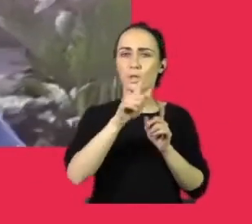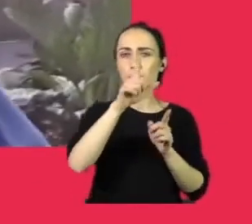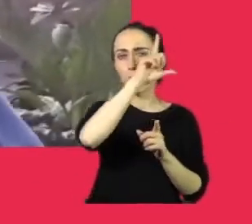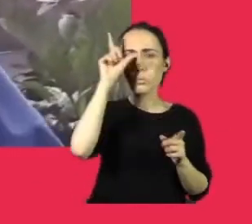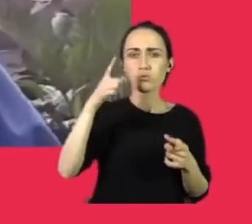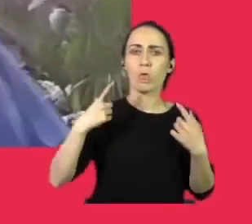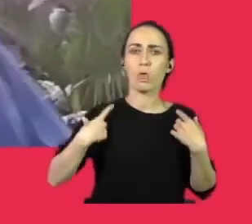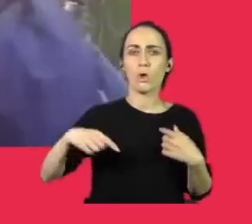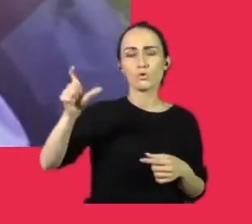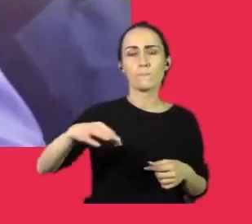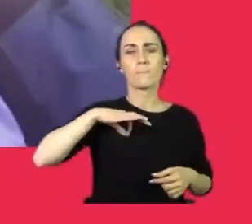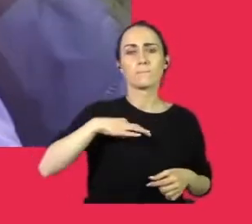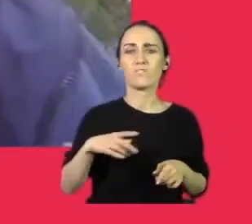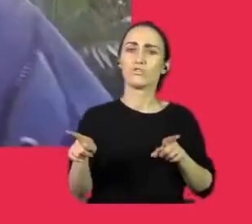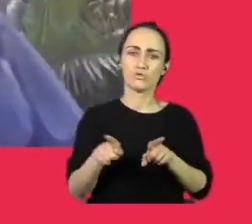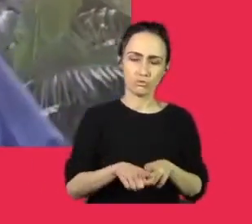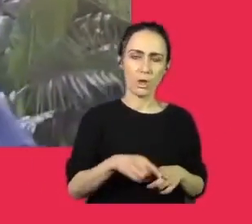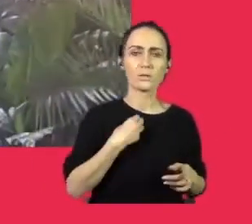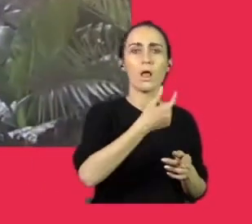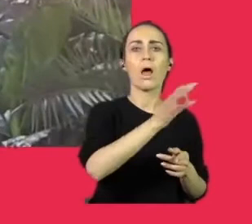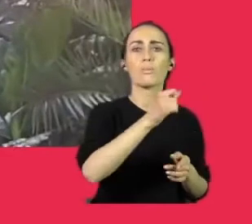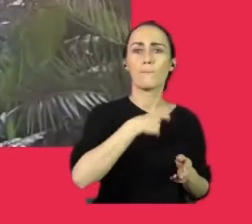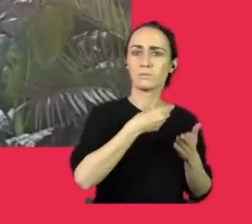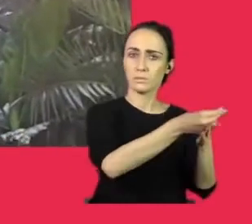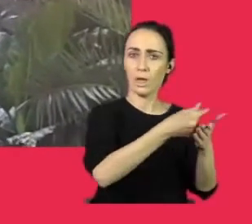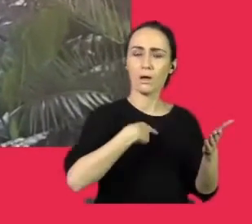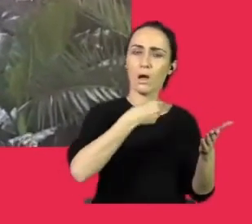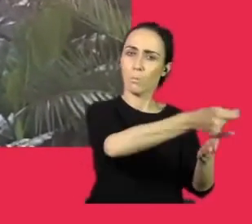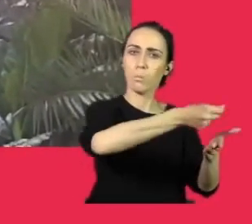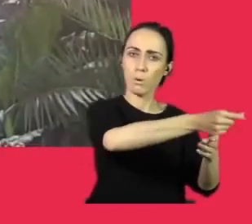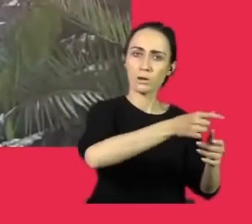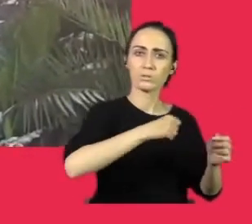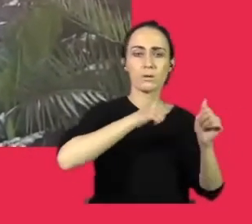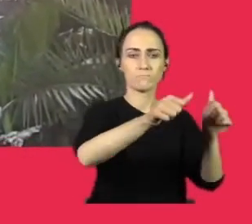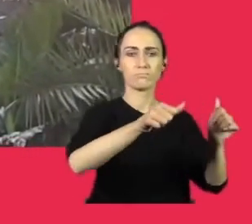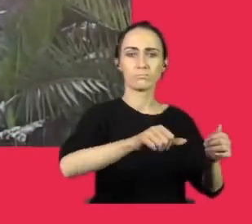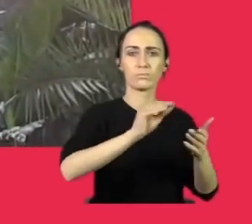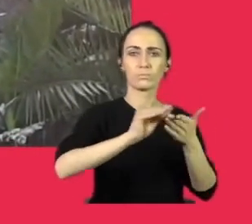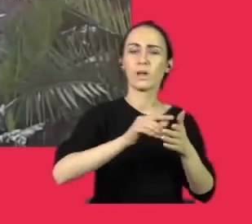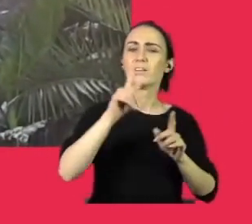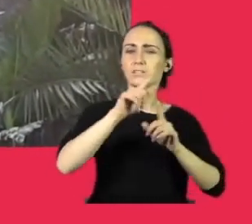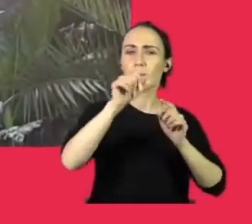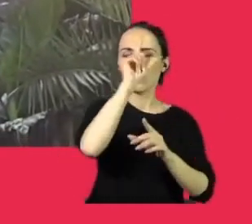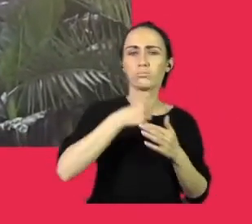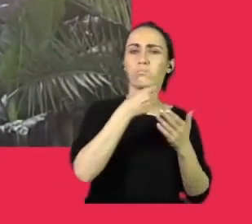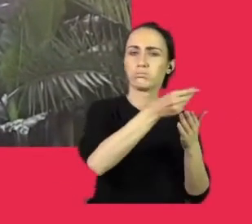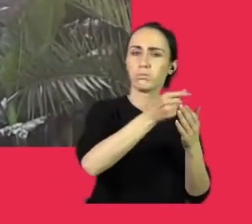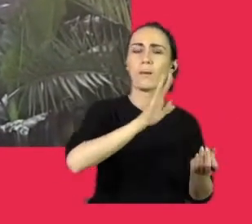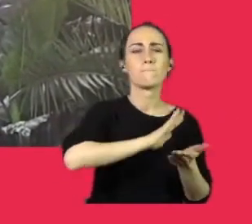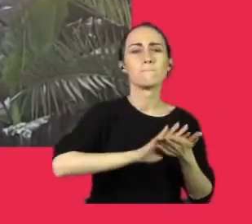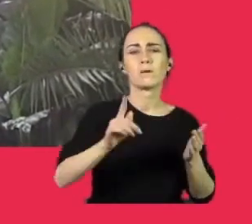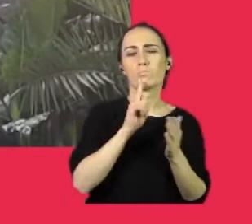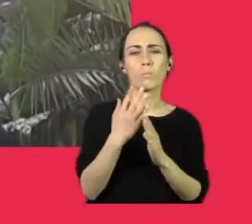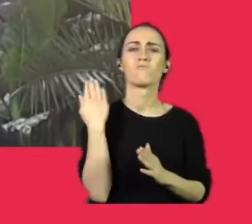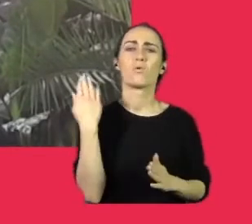prywatne? Też się zdarzają. Część z nich nawet nie chce być wymieniana. I takich